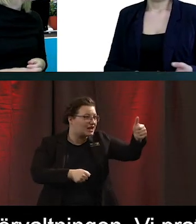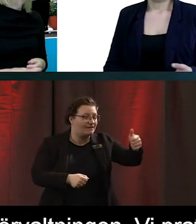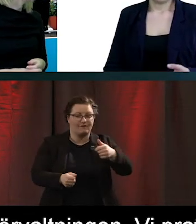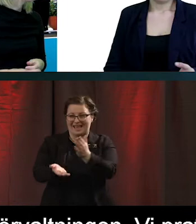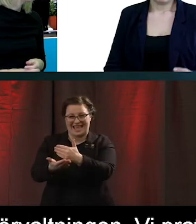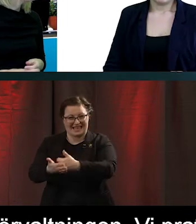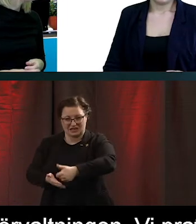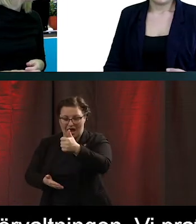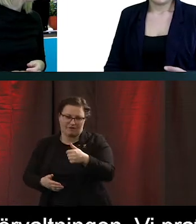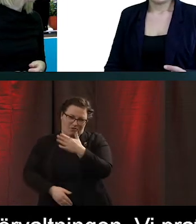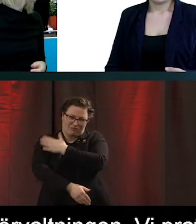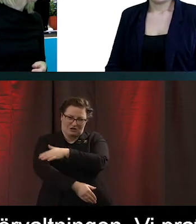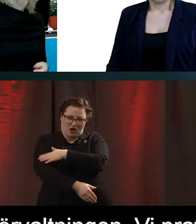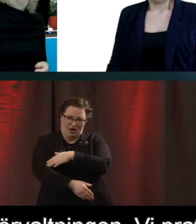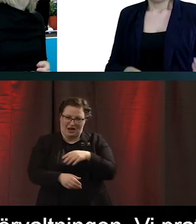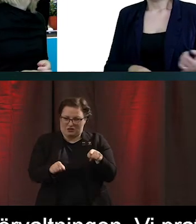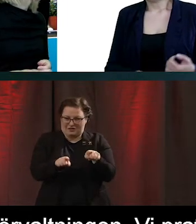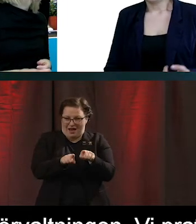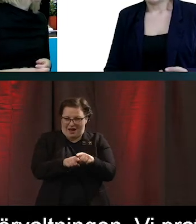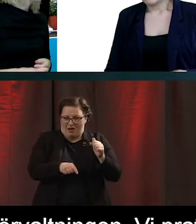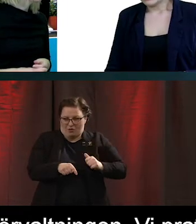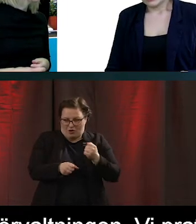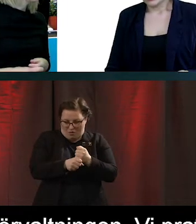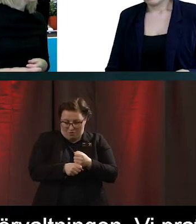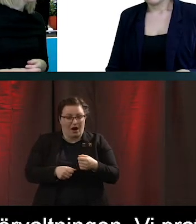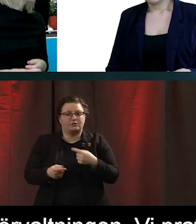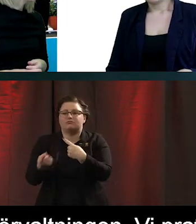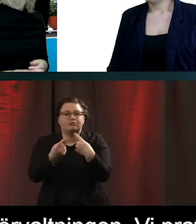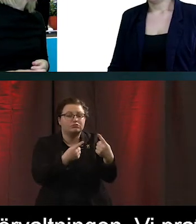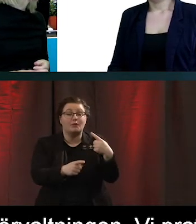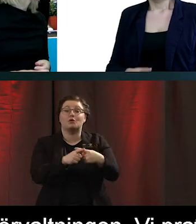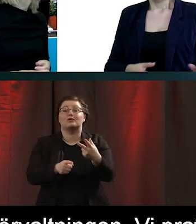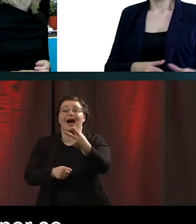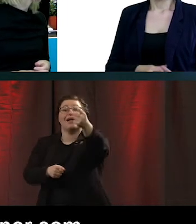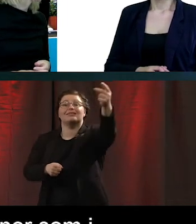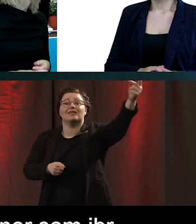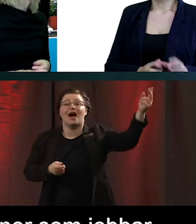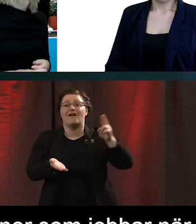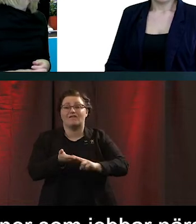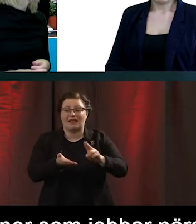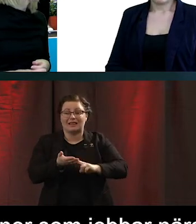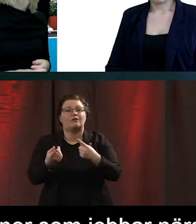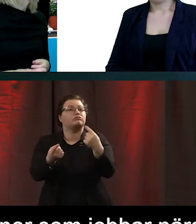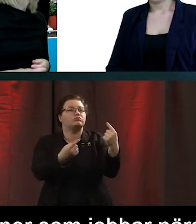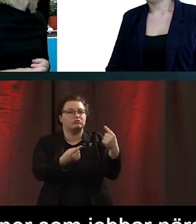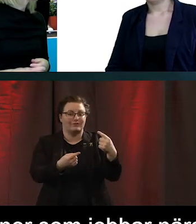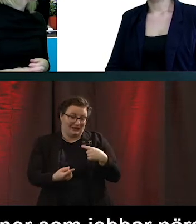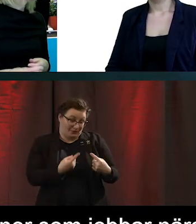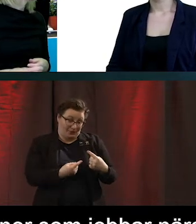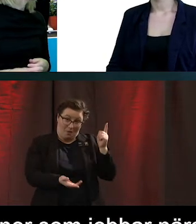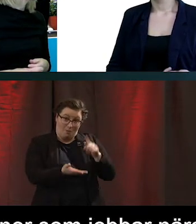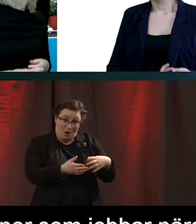och personalen som jobbar brukarnära. Vi pratade med andra förvaltningar i kommunen. Vi pratade med vår målgrupp på